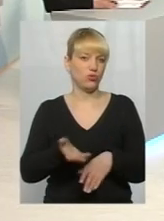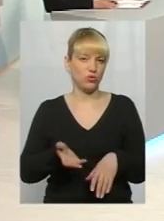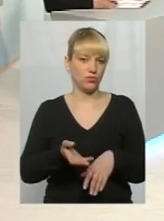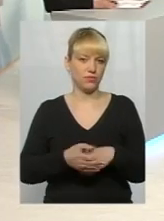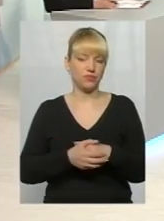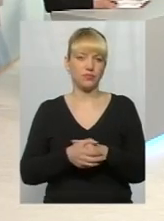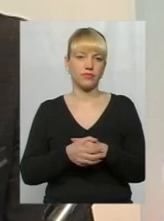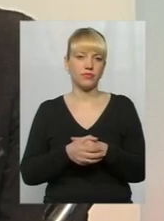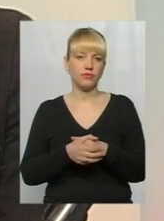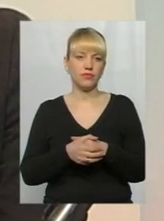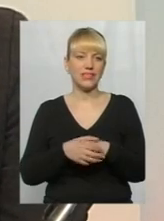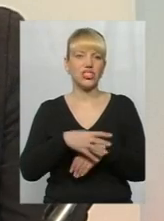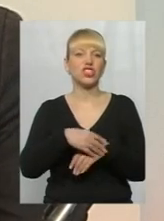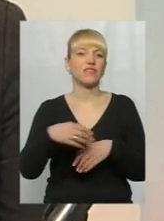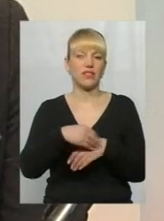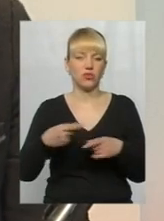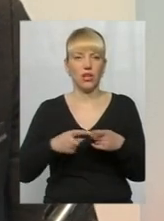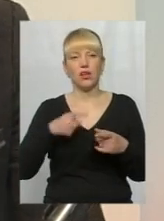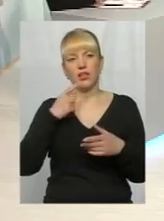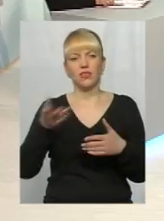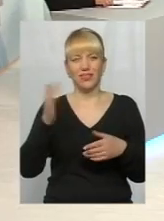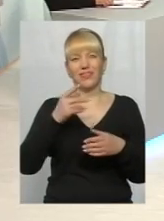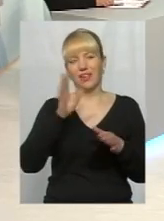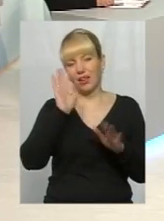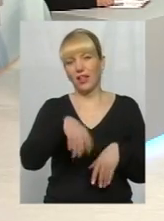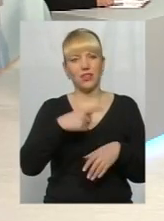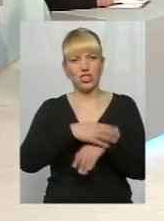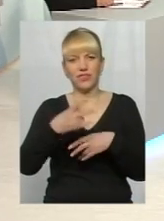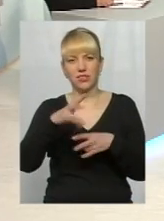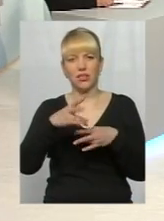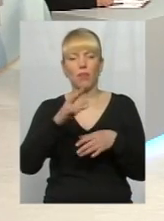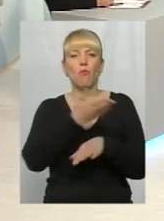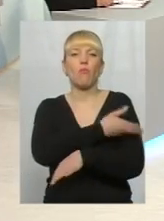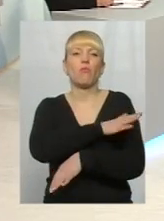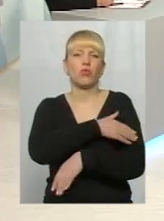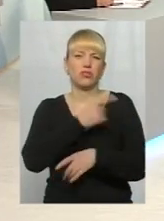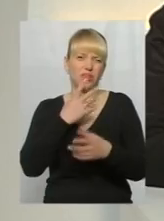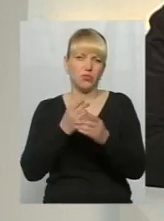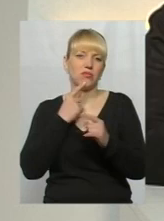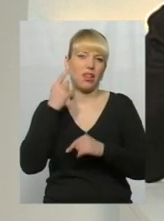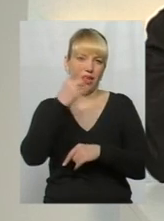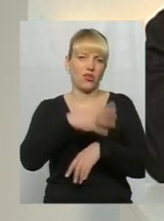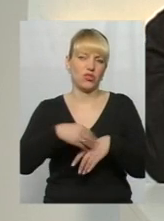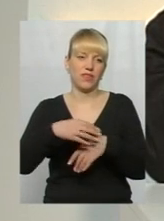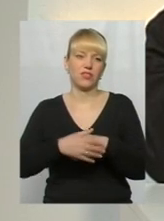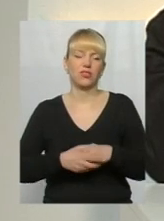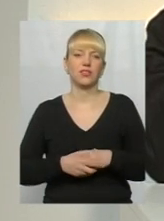Ну, давайте трошки нижче, пустимось там з Польщею. Добре. До Швеції нам дійсно ще дуже далеко.